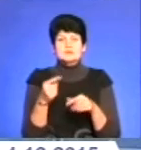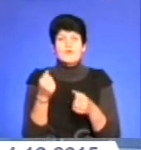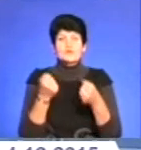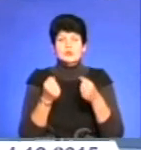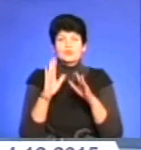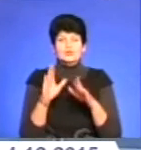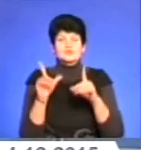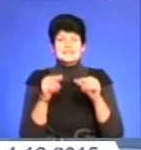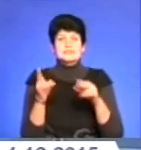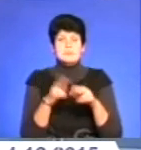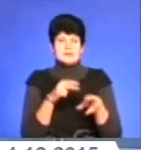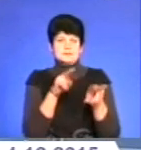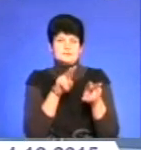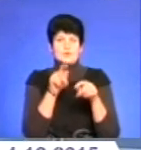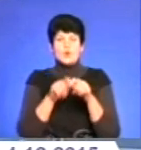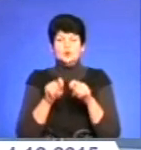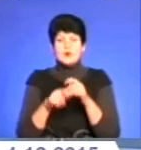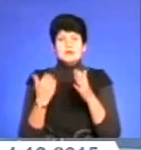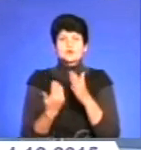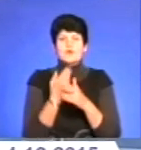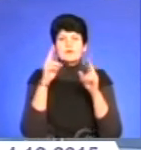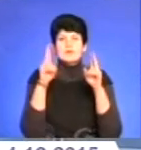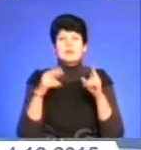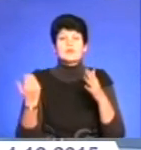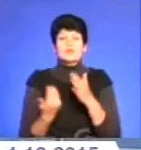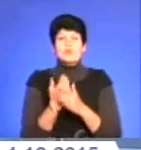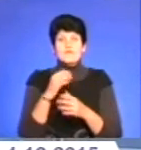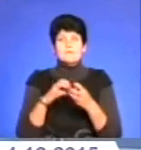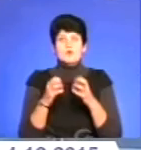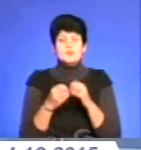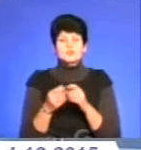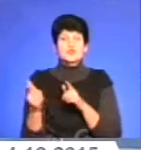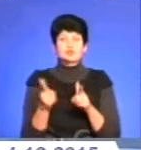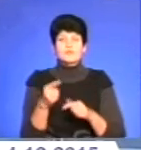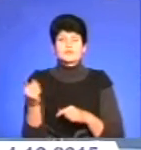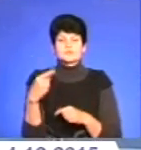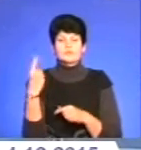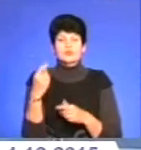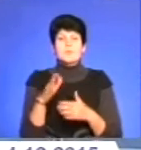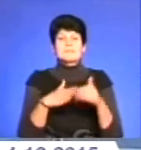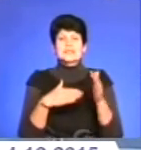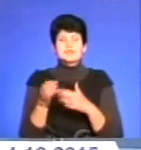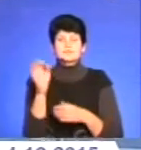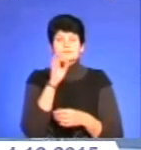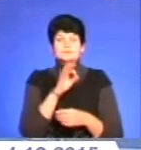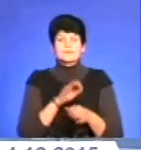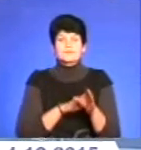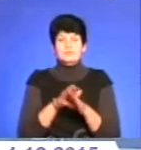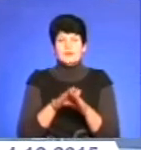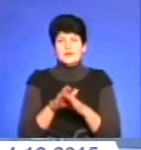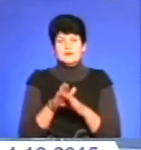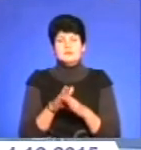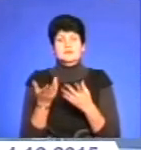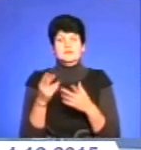без пильного контролю. А з новими правилами – нові проблеми. Чи готова Тернопільщина до практичного застосування нововведень на дорогах, з